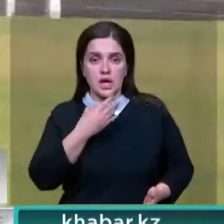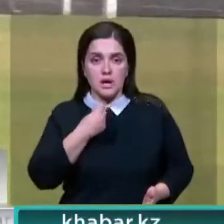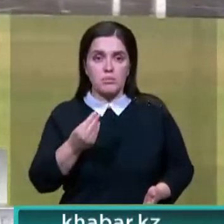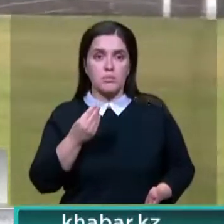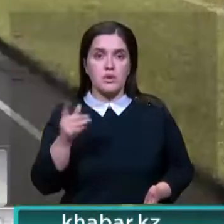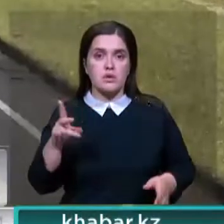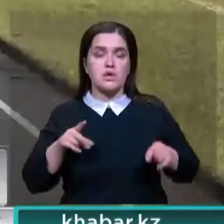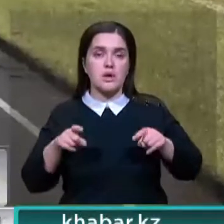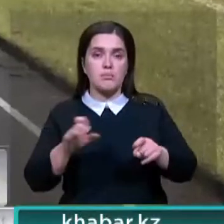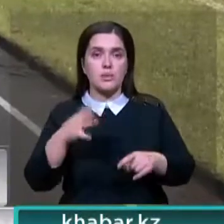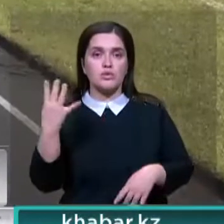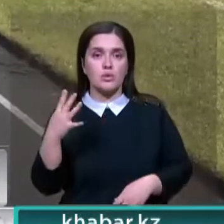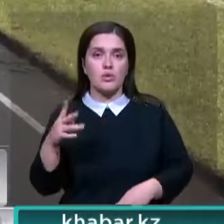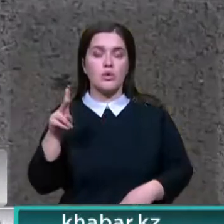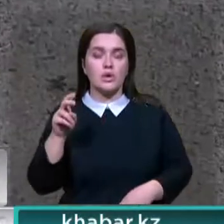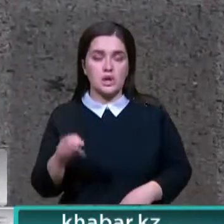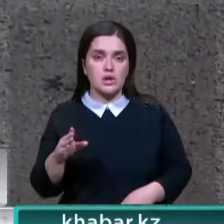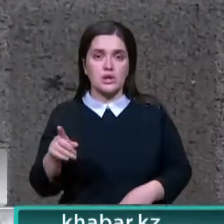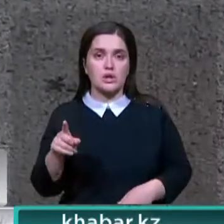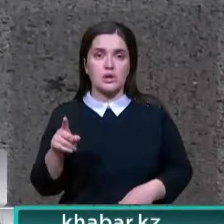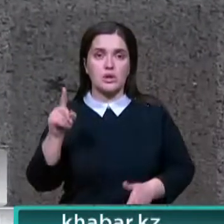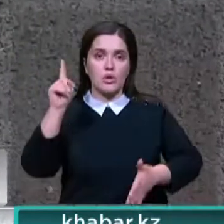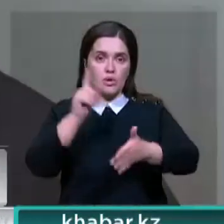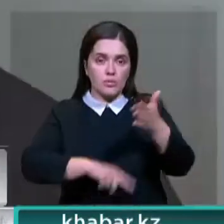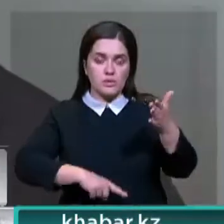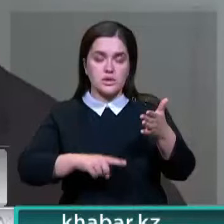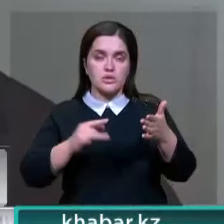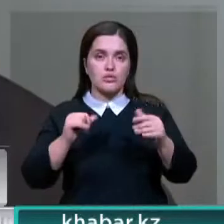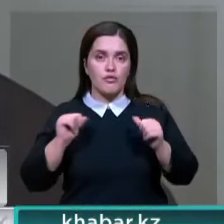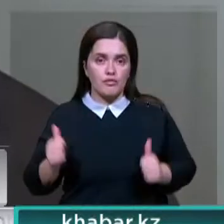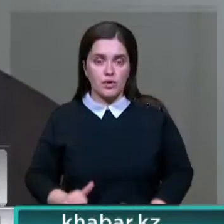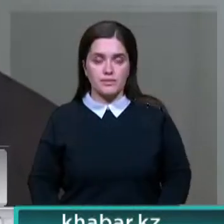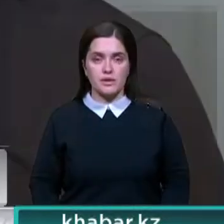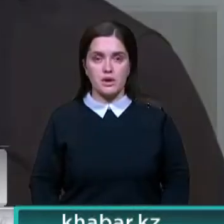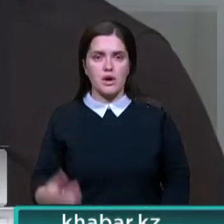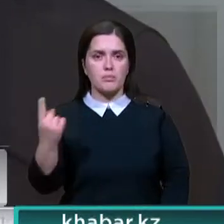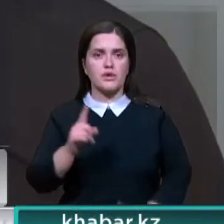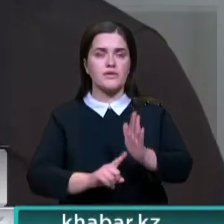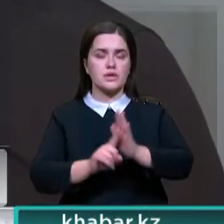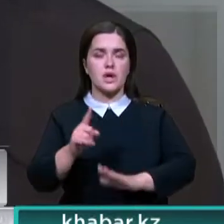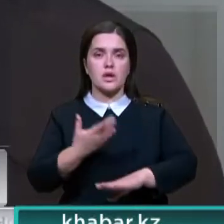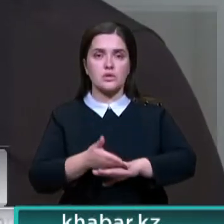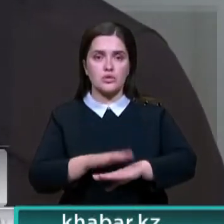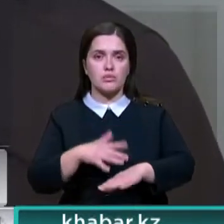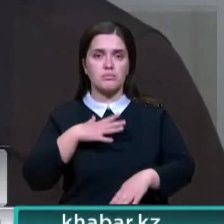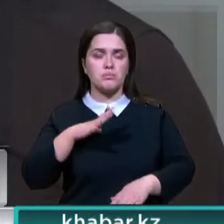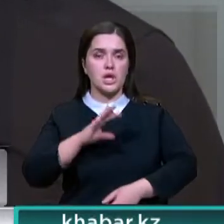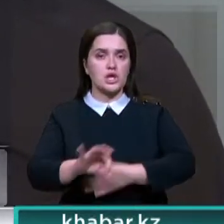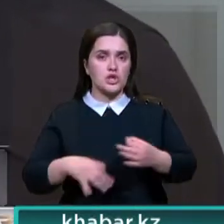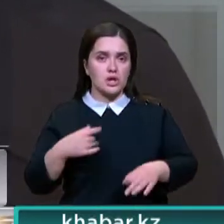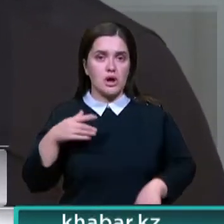он не бегал почти 40 лет. И вот решил убедиться, что еще в форме. Было первоначально тяжело и у меня был лишний вес.